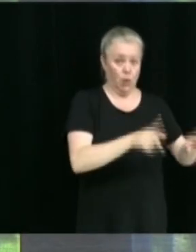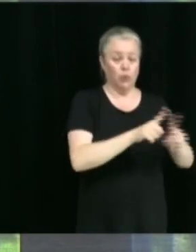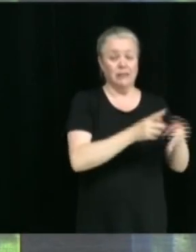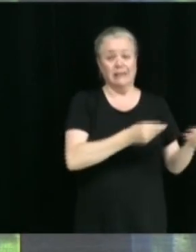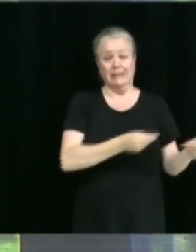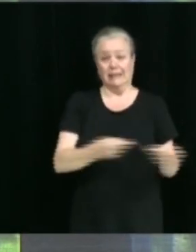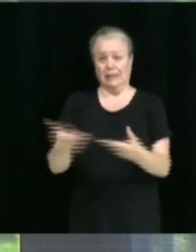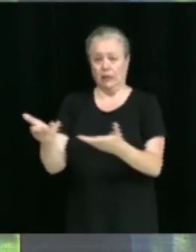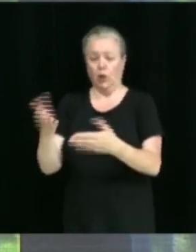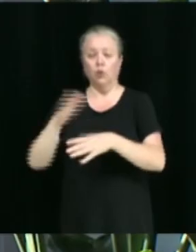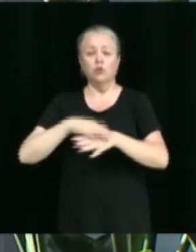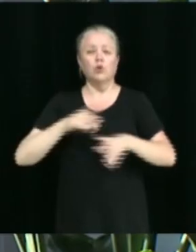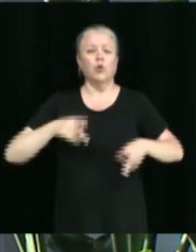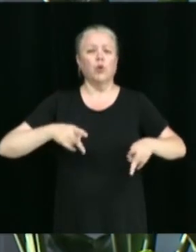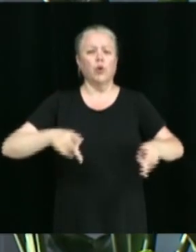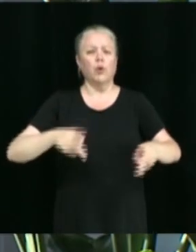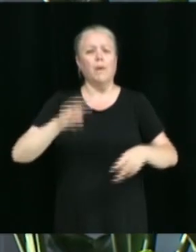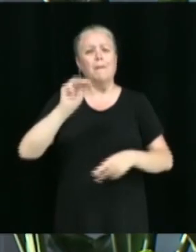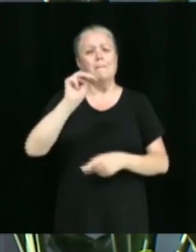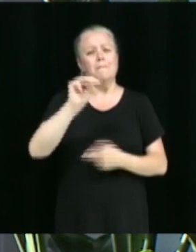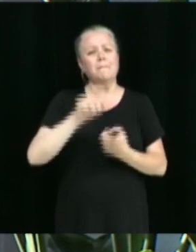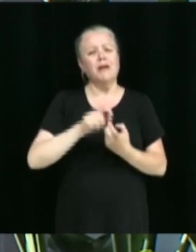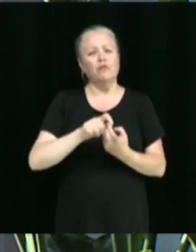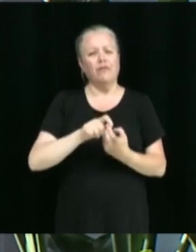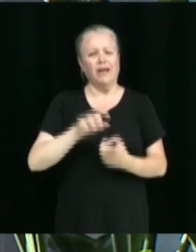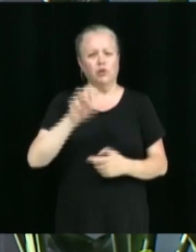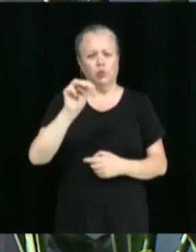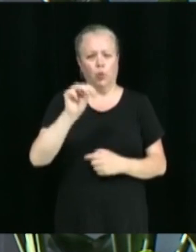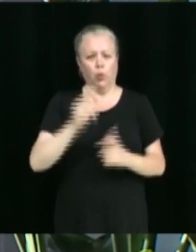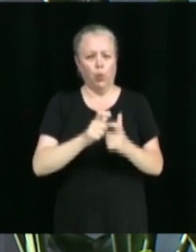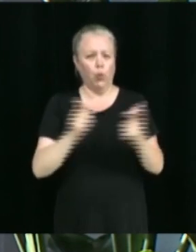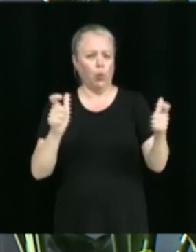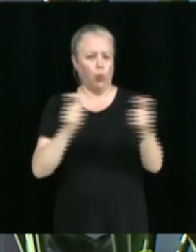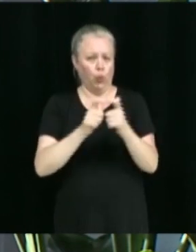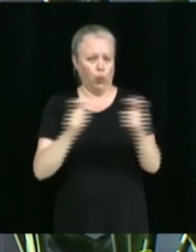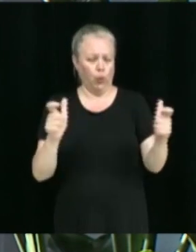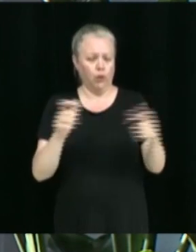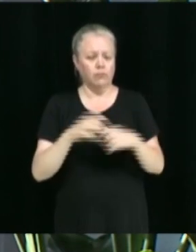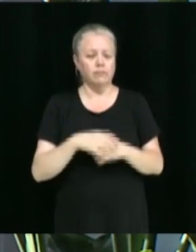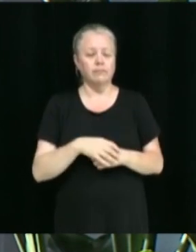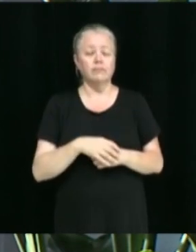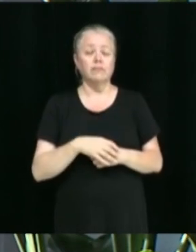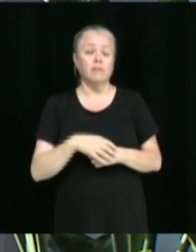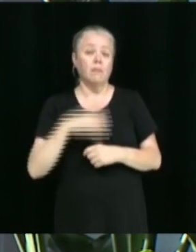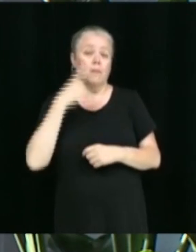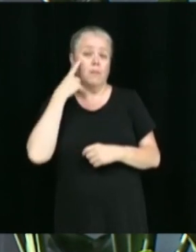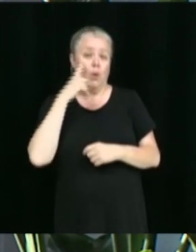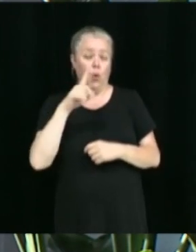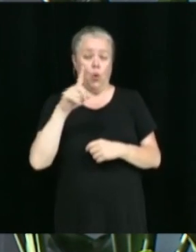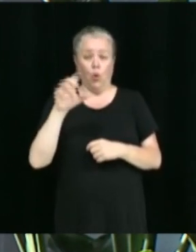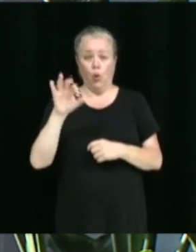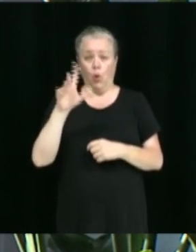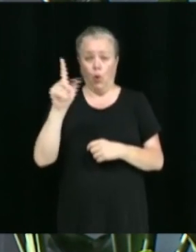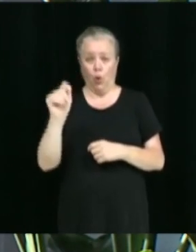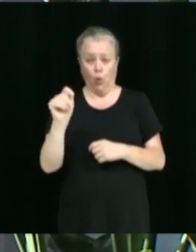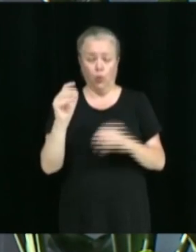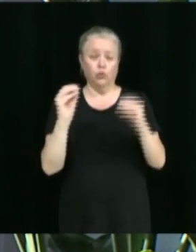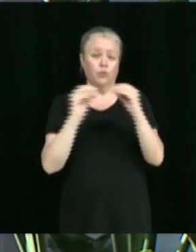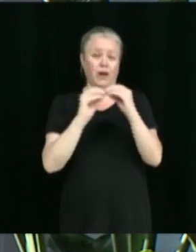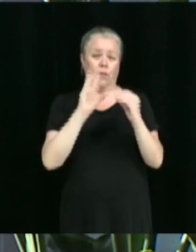Il s'agit d'approuver l'acte notarié concernant la cession des lots numéro 6